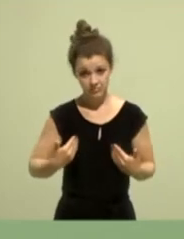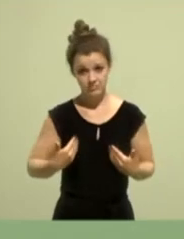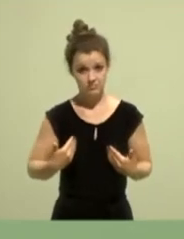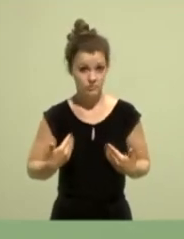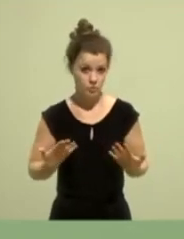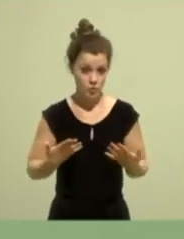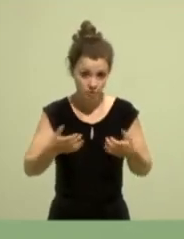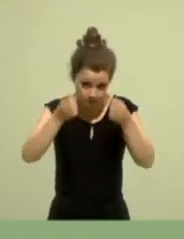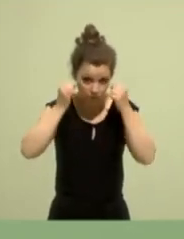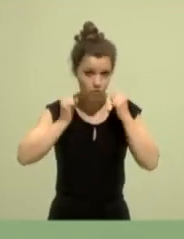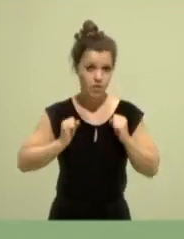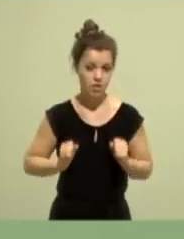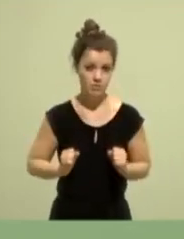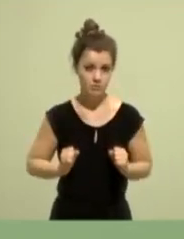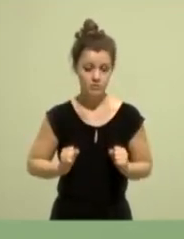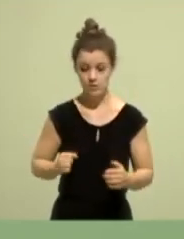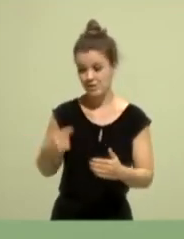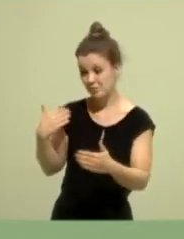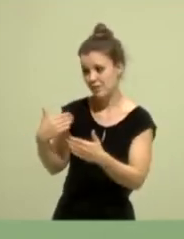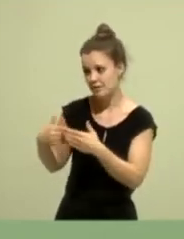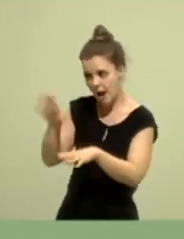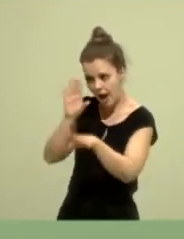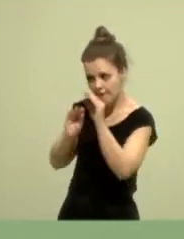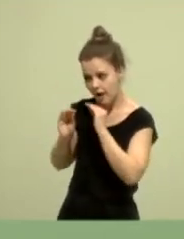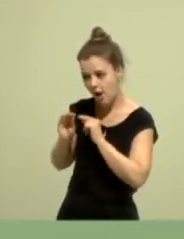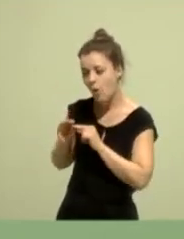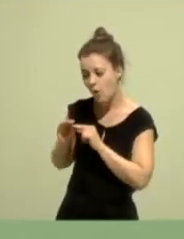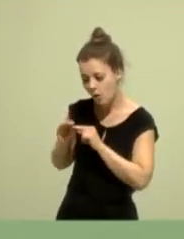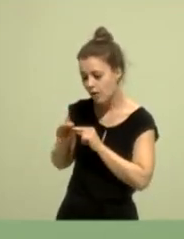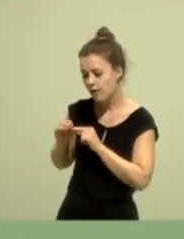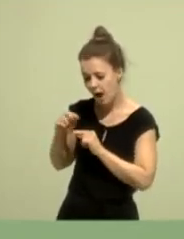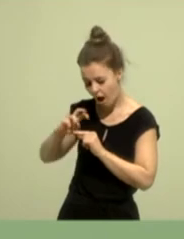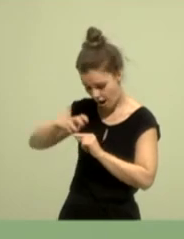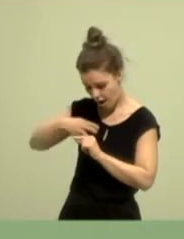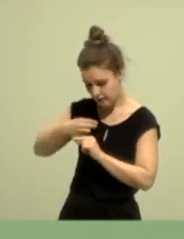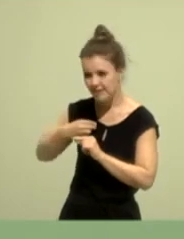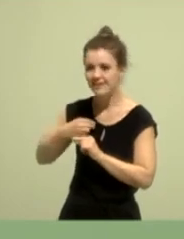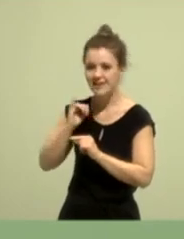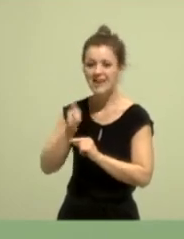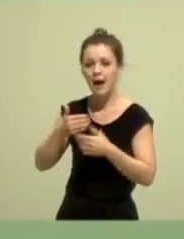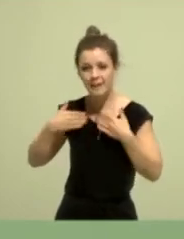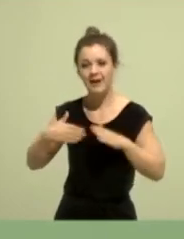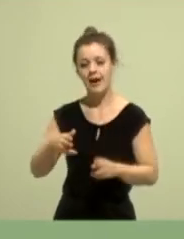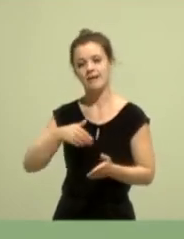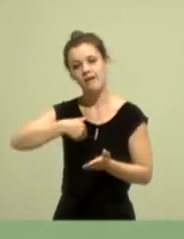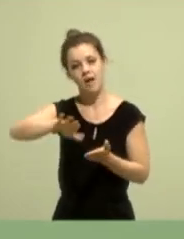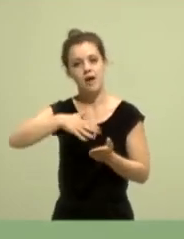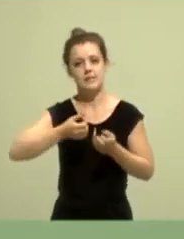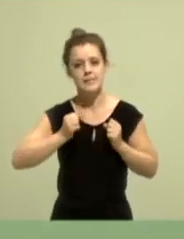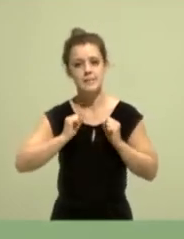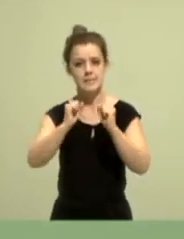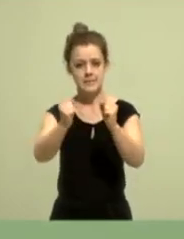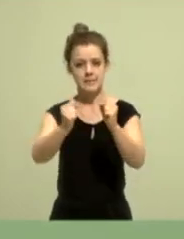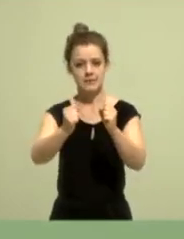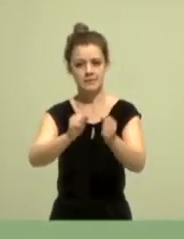Erkenntnissen biete ich euch erneut mein Versprechen, weiter mit Herzblut zu gestalten. Ich biete euch mein bundesweites Netzwerk